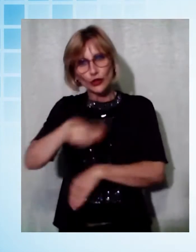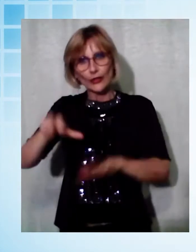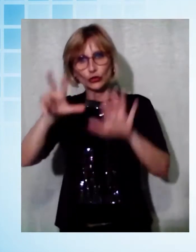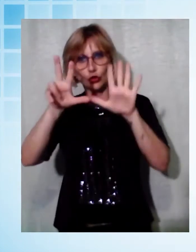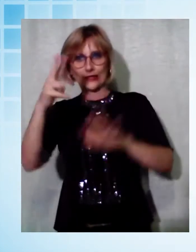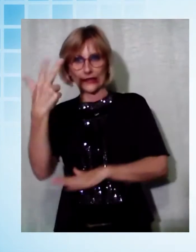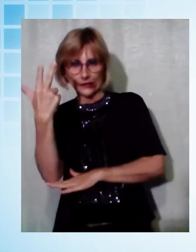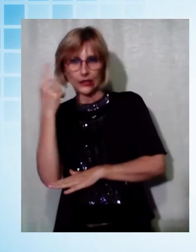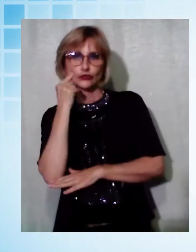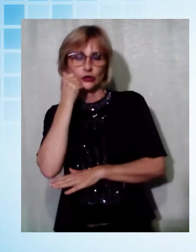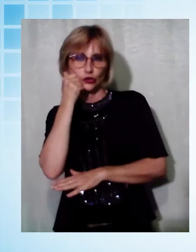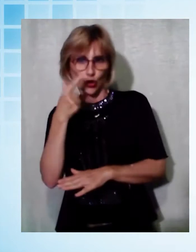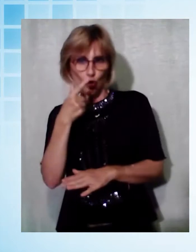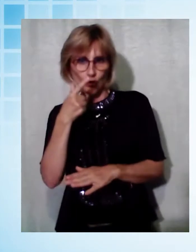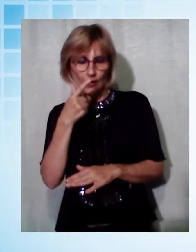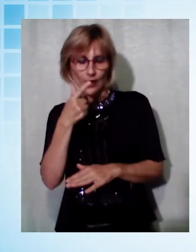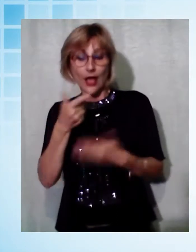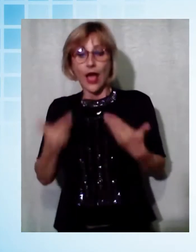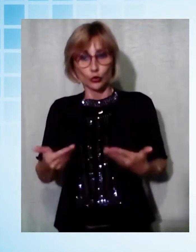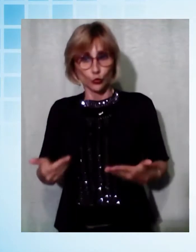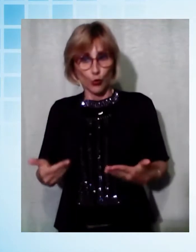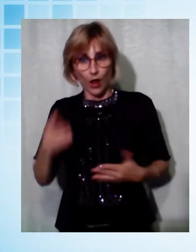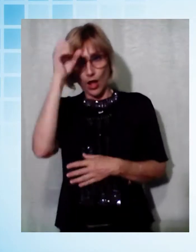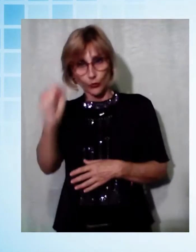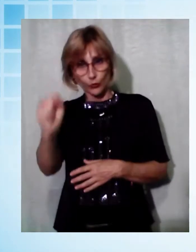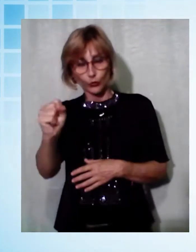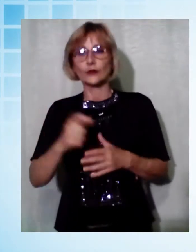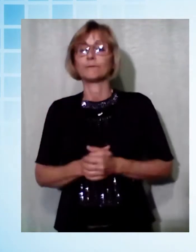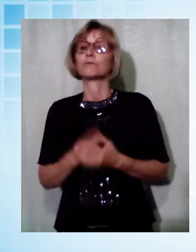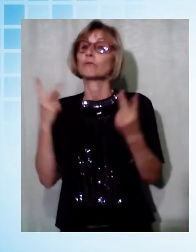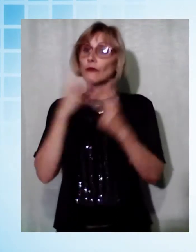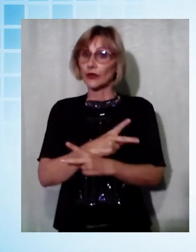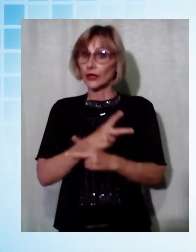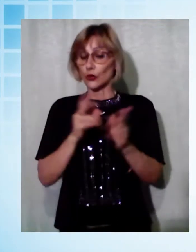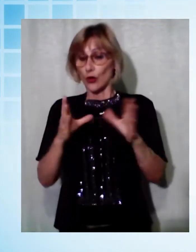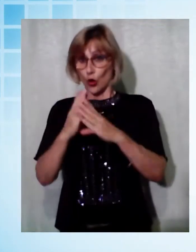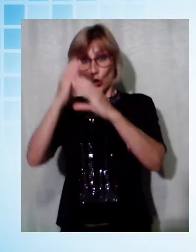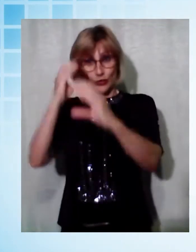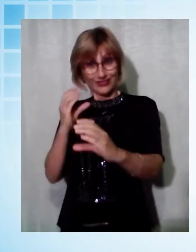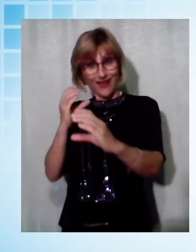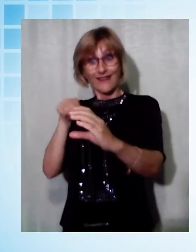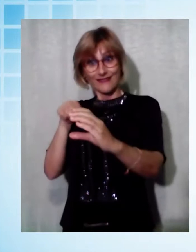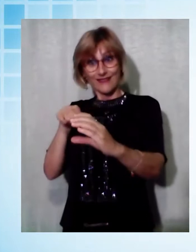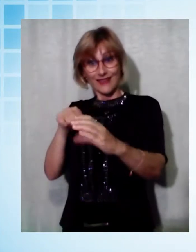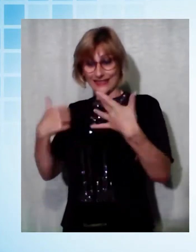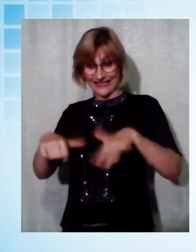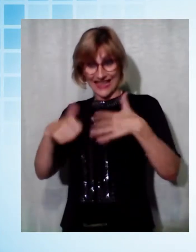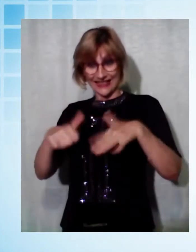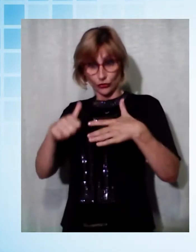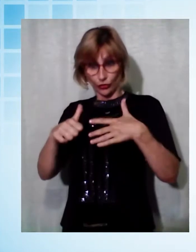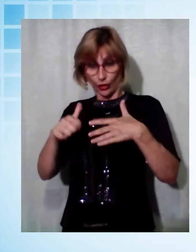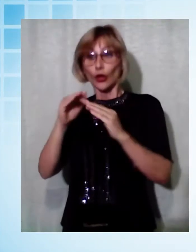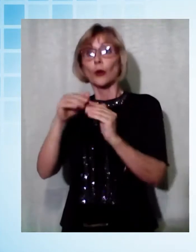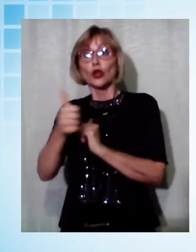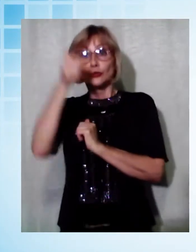classi. Ragazzi che sono in Bucicattoli, in 16, diventeranno 29. Quando va bene, quindi prendiamo due